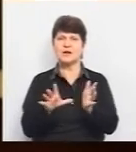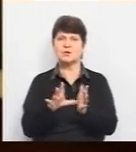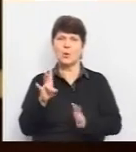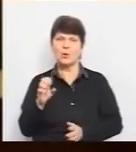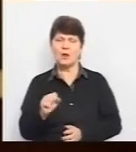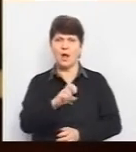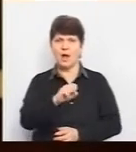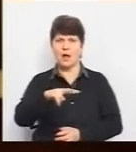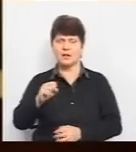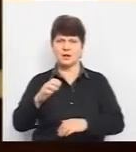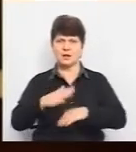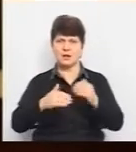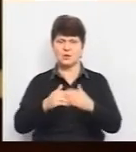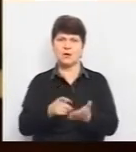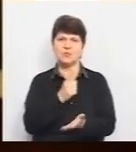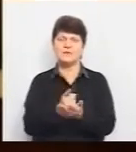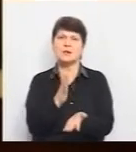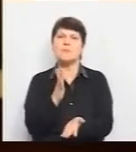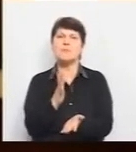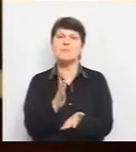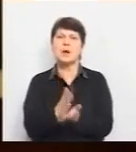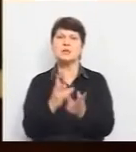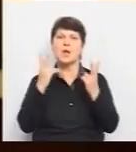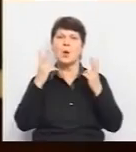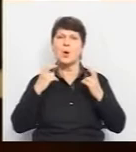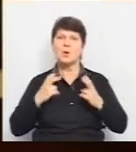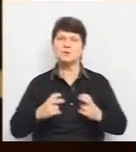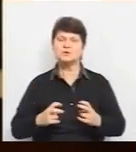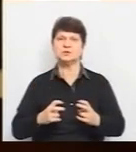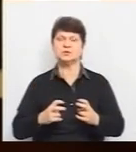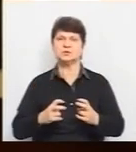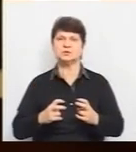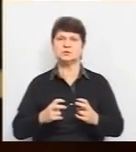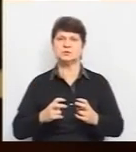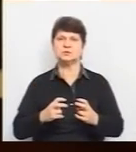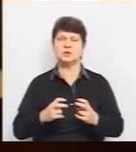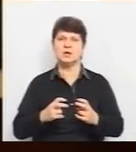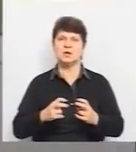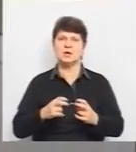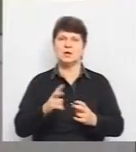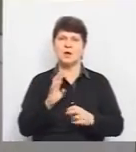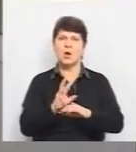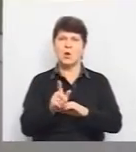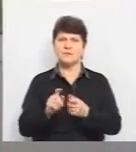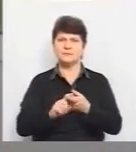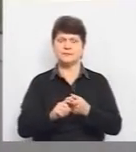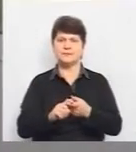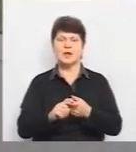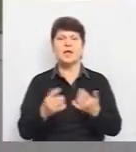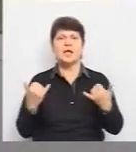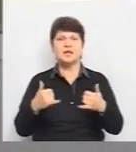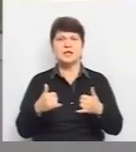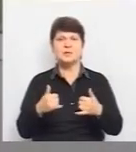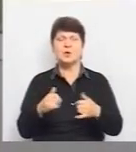але на руках пацієнт повинен мати обстеження методом полімеразно-голонського реакції на COVID-19. Хіміотерапію під час